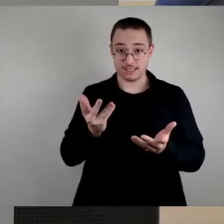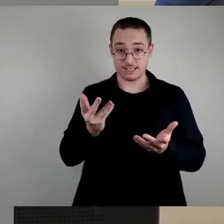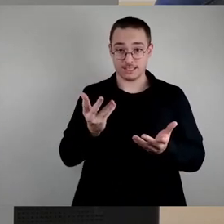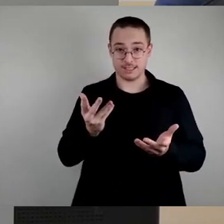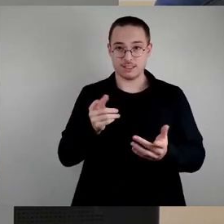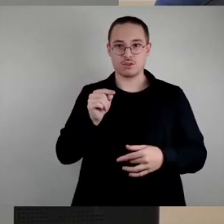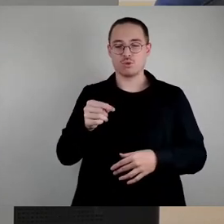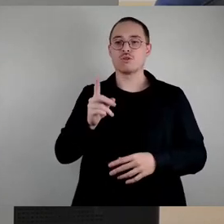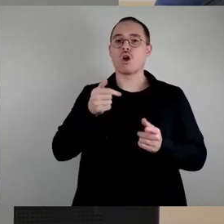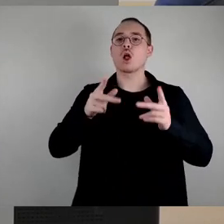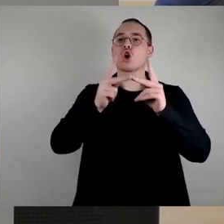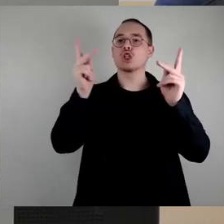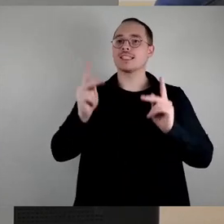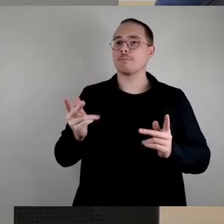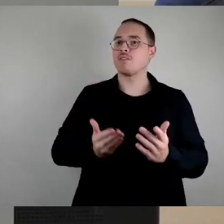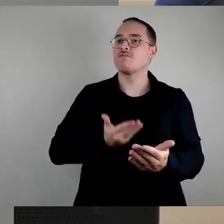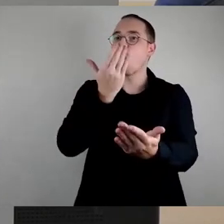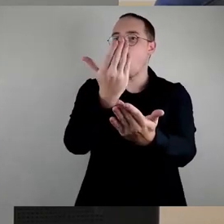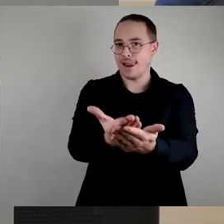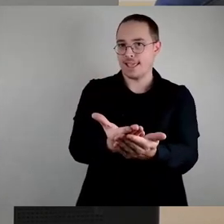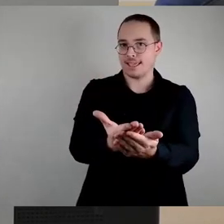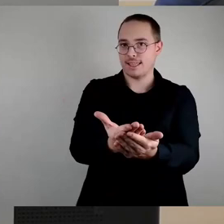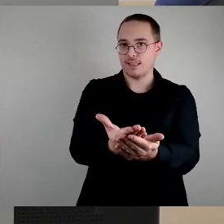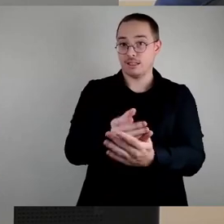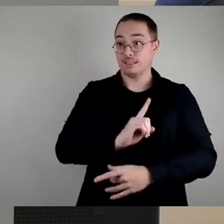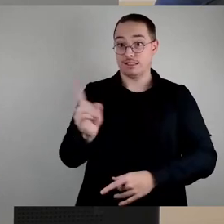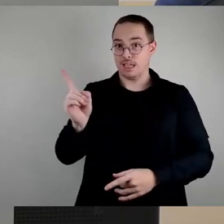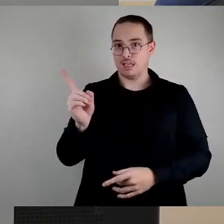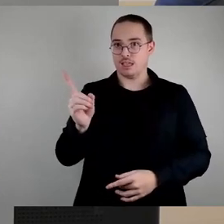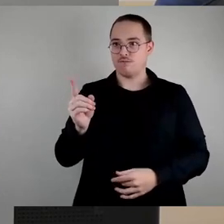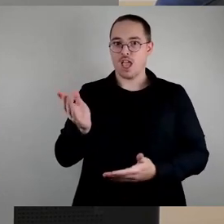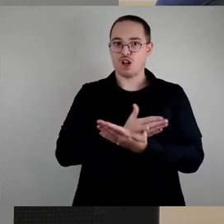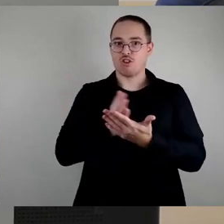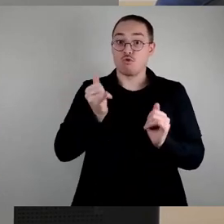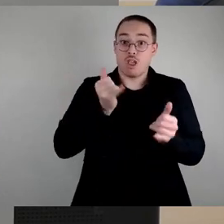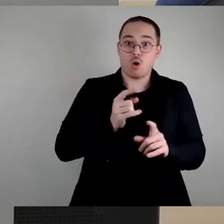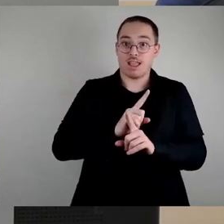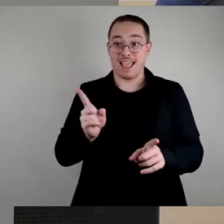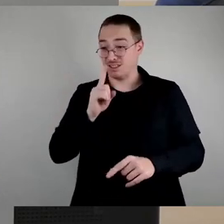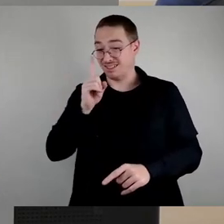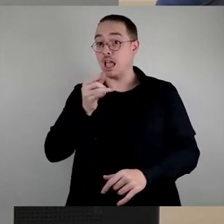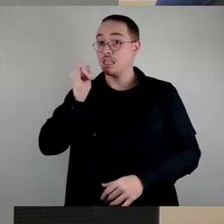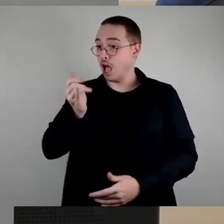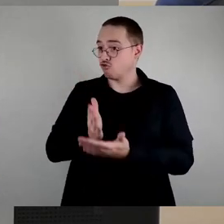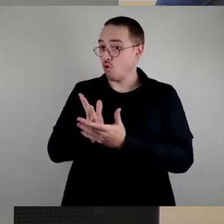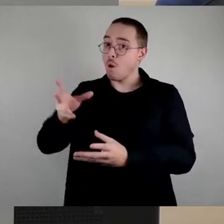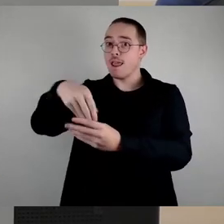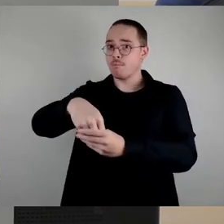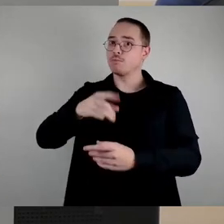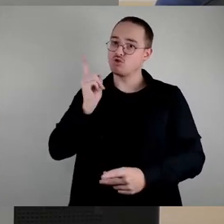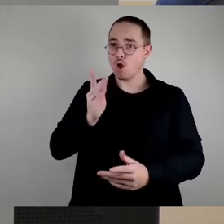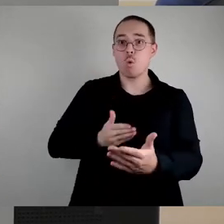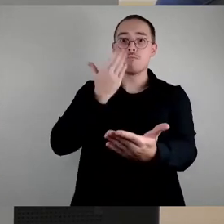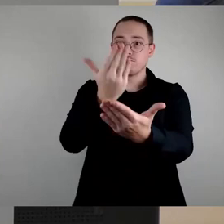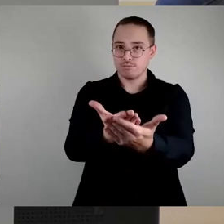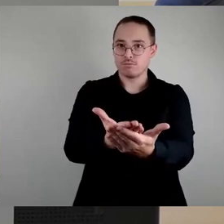vorzulegen. Das steht im Beschlusspunkt 3. Das ist eine sehr klare Zielrichtung, dass wir tatsächlich da etwas haben wollen. Und es ist nicht einfach abgewogen, haben wollen,